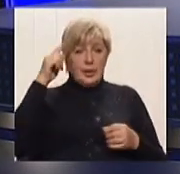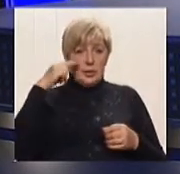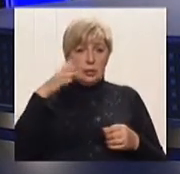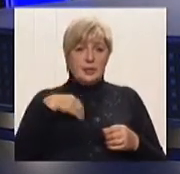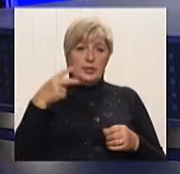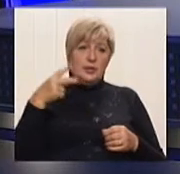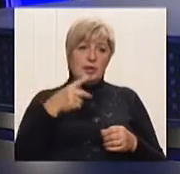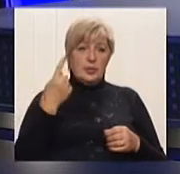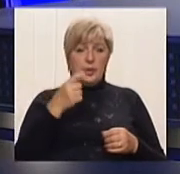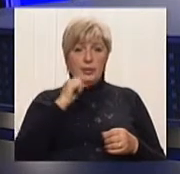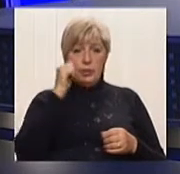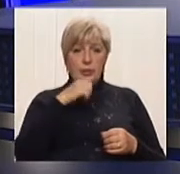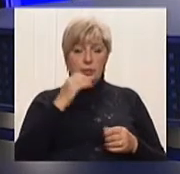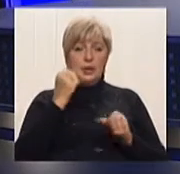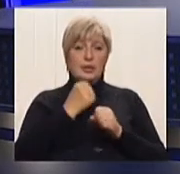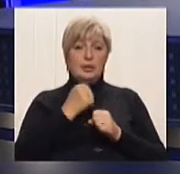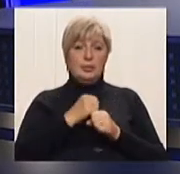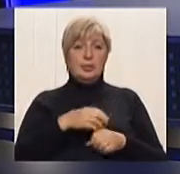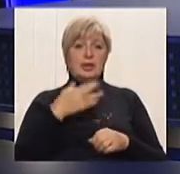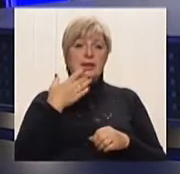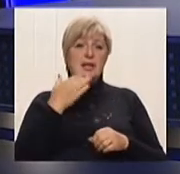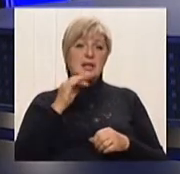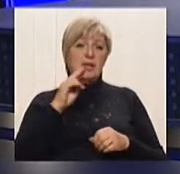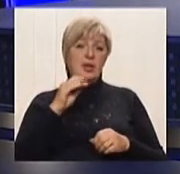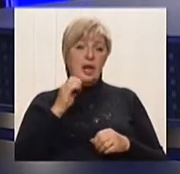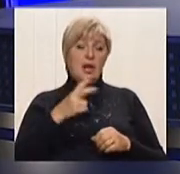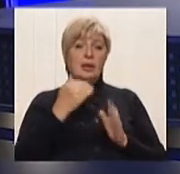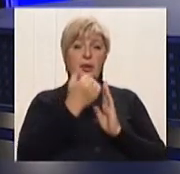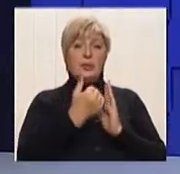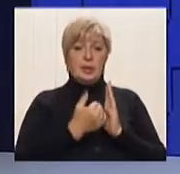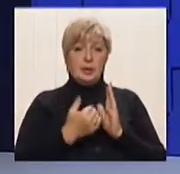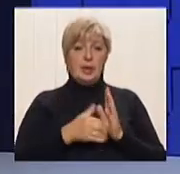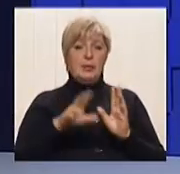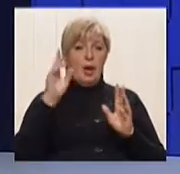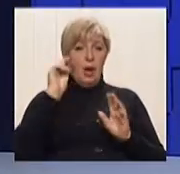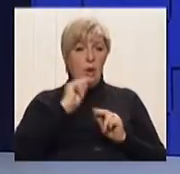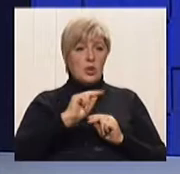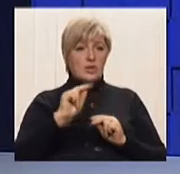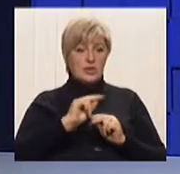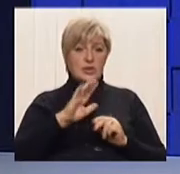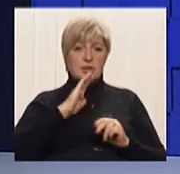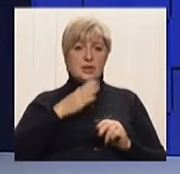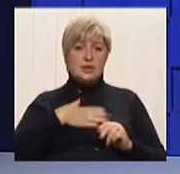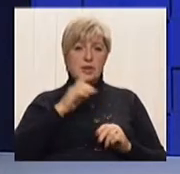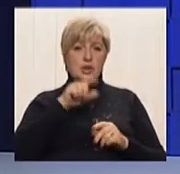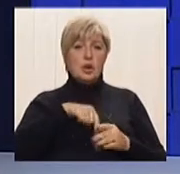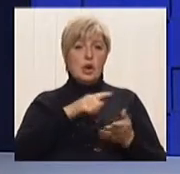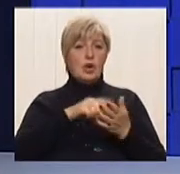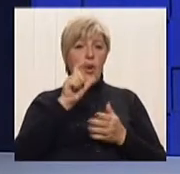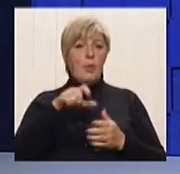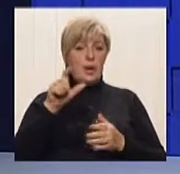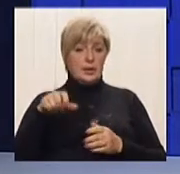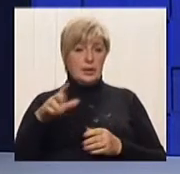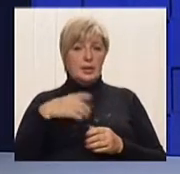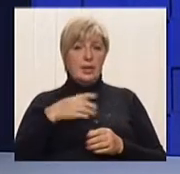знаю, працює, національна програма по повищенню правової освіченості наших громадян. Але, к сожалению, она